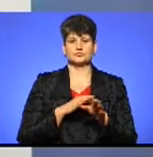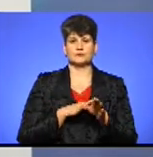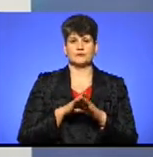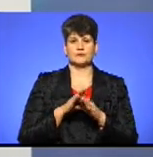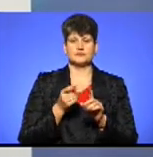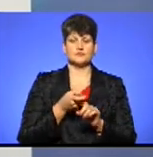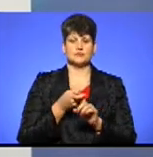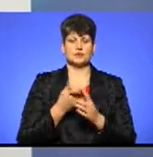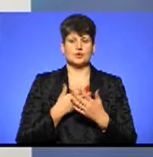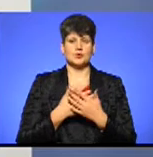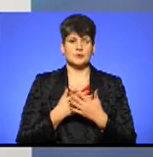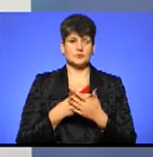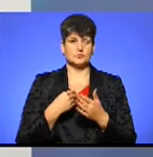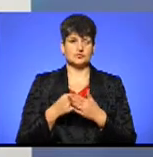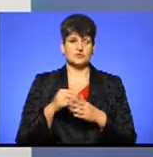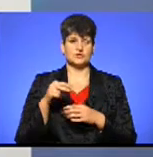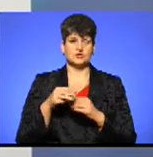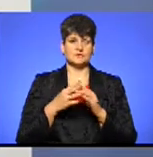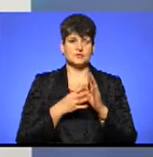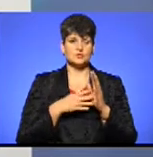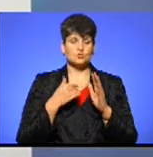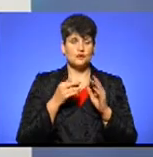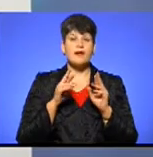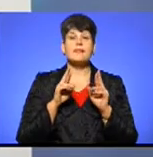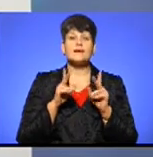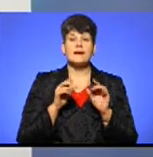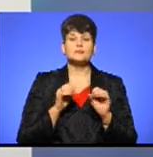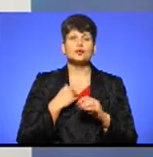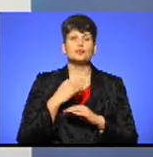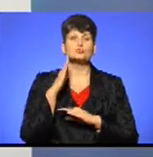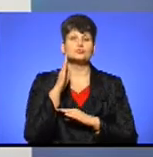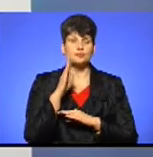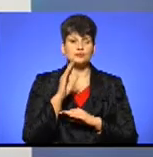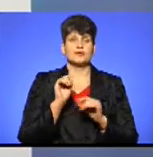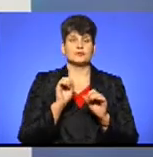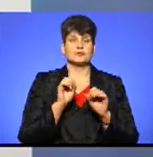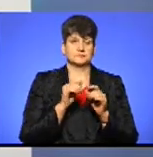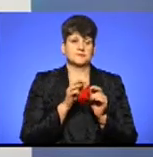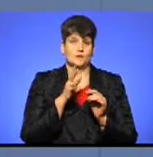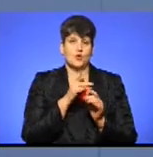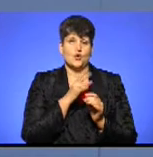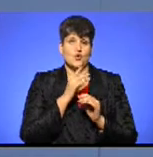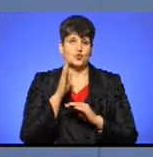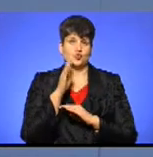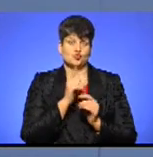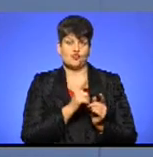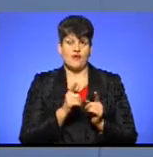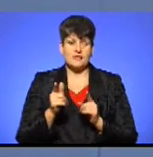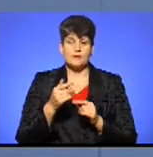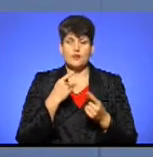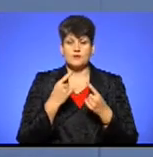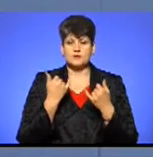у 2019 році. Про те, як віддати свій голос та про перебіг голосування, ми поговоримо сьогодні з Мар'яною Зварич,